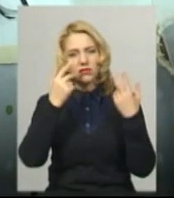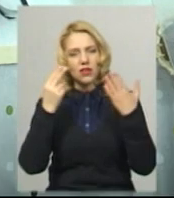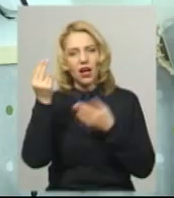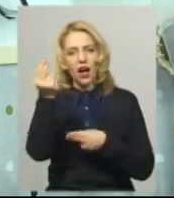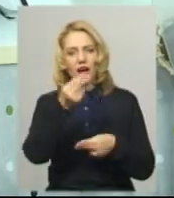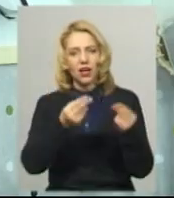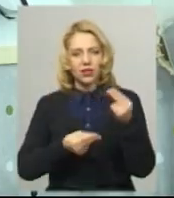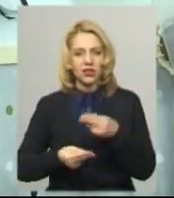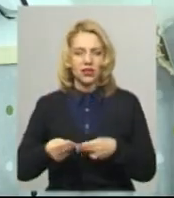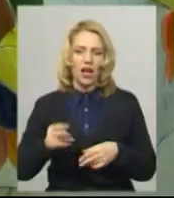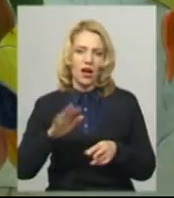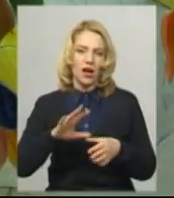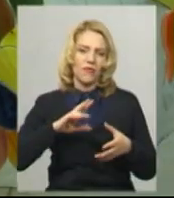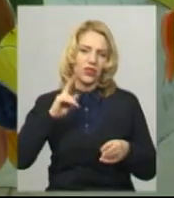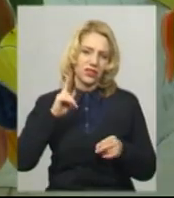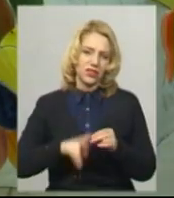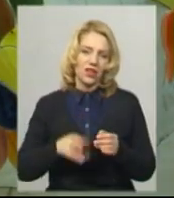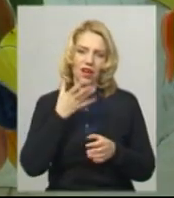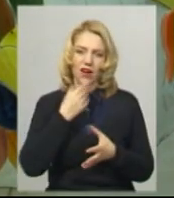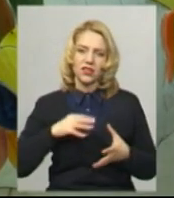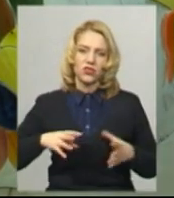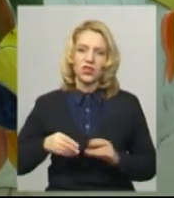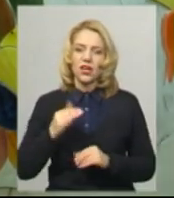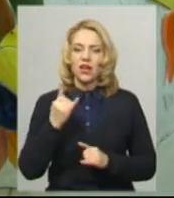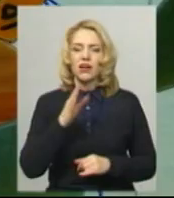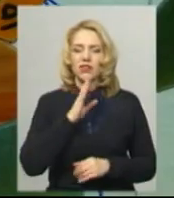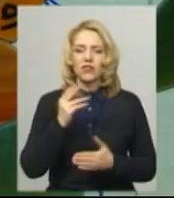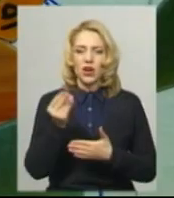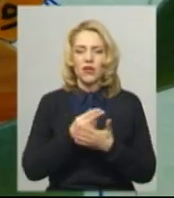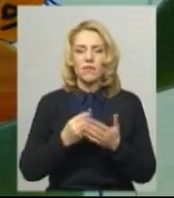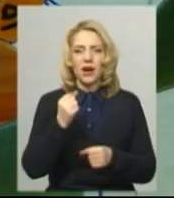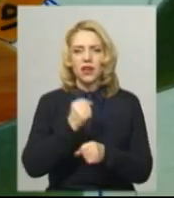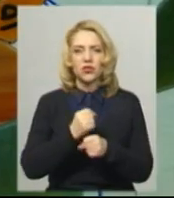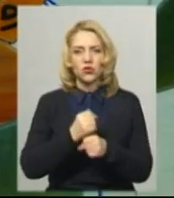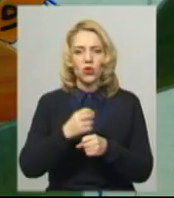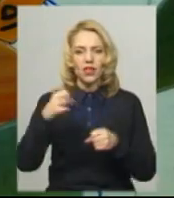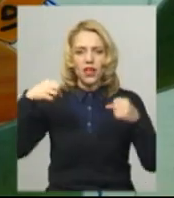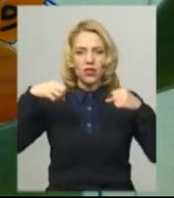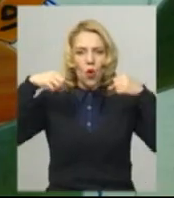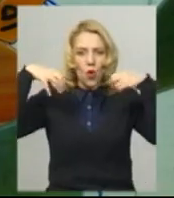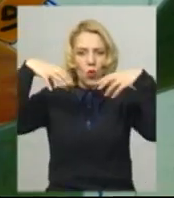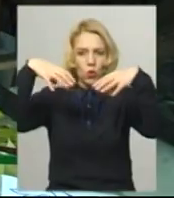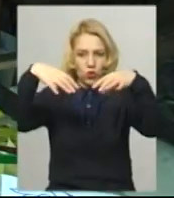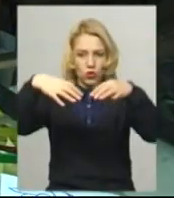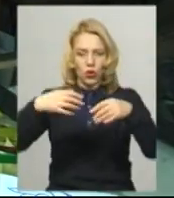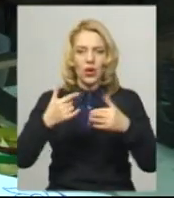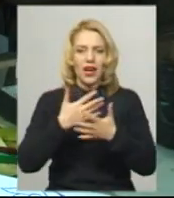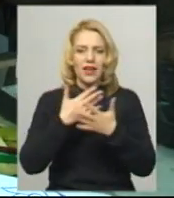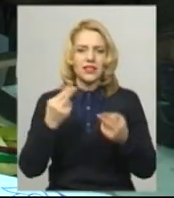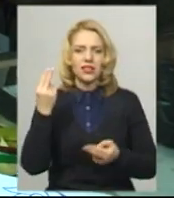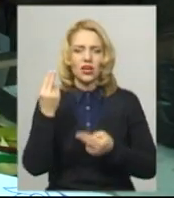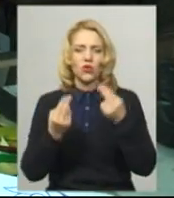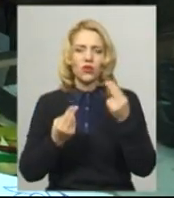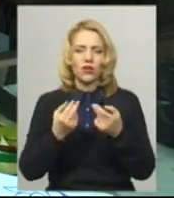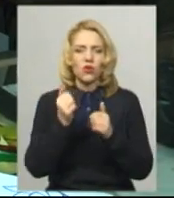раз і такий гарний дуже результат. Зараз художниці працюють над люстрою з різнокольорових скляних квітів. Кожне скельце для кожної пилюстки вирізають